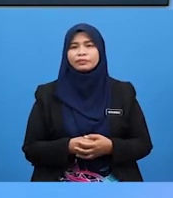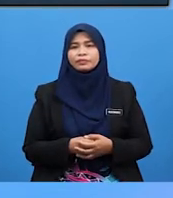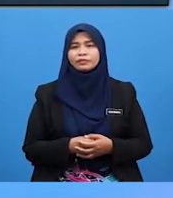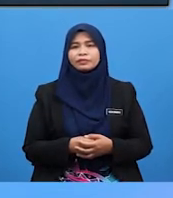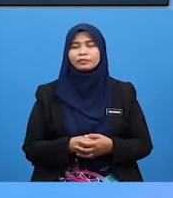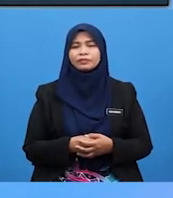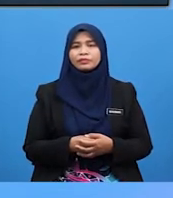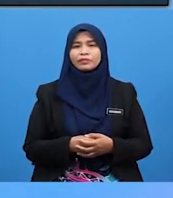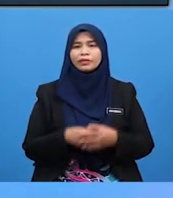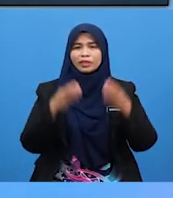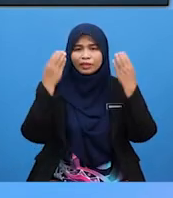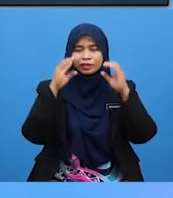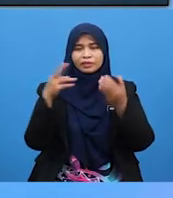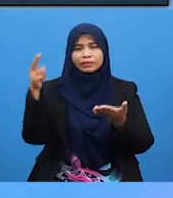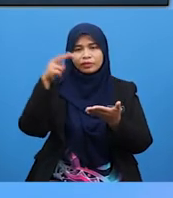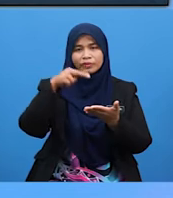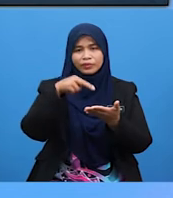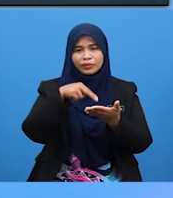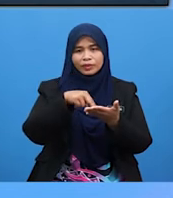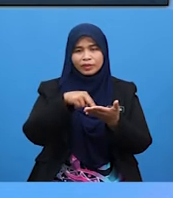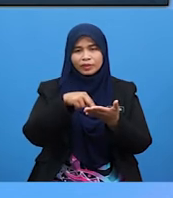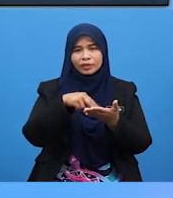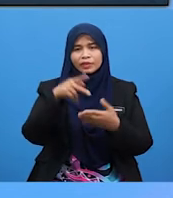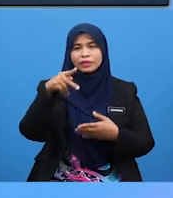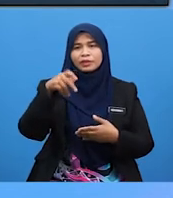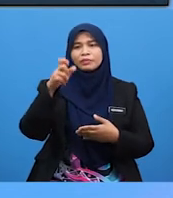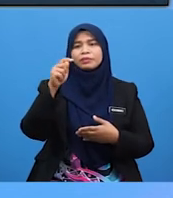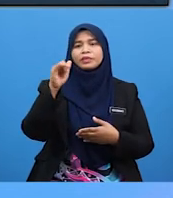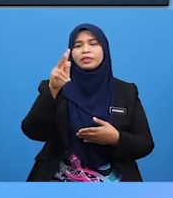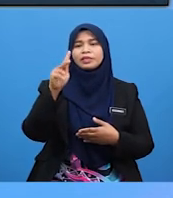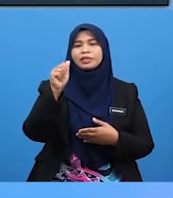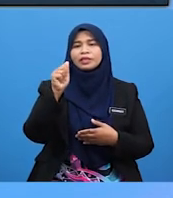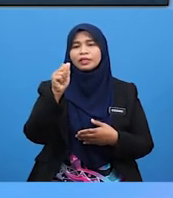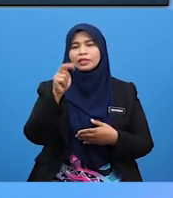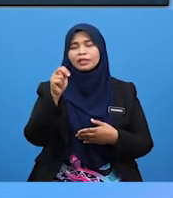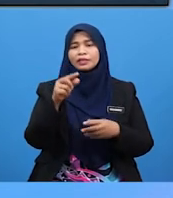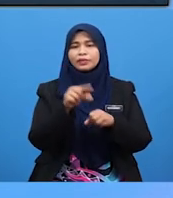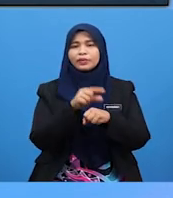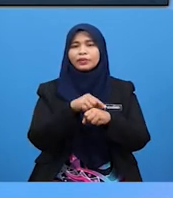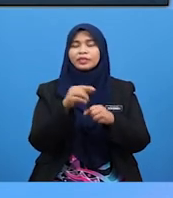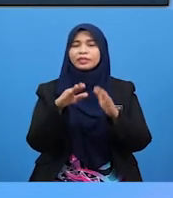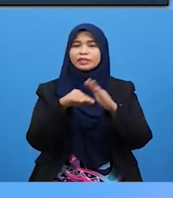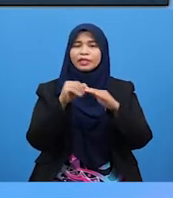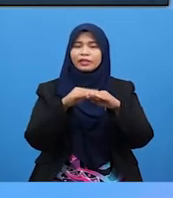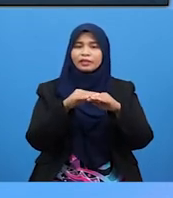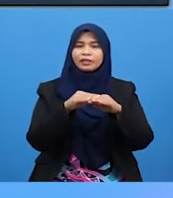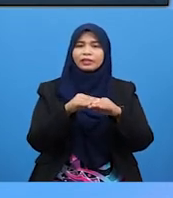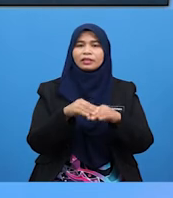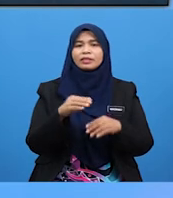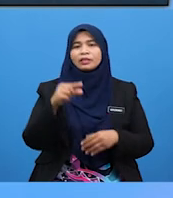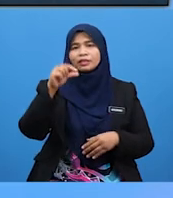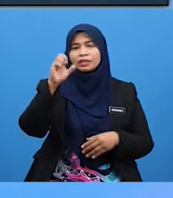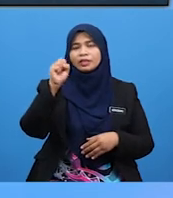Cikgu ulang semula Petikan menggunakan jari Manakala Gesekan